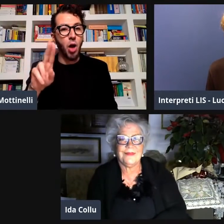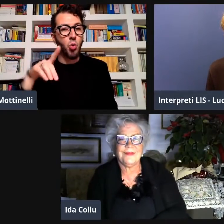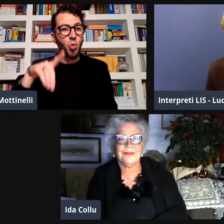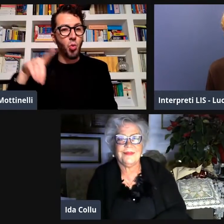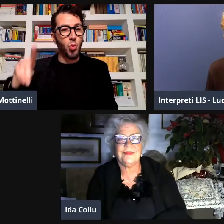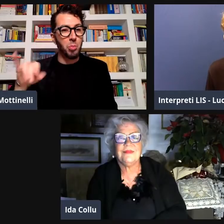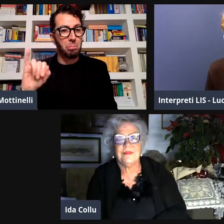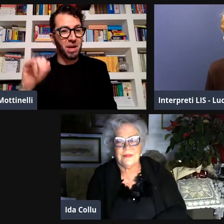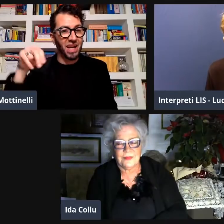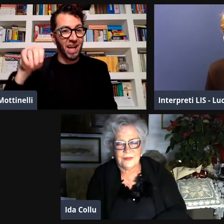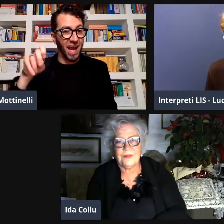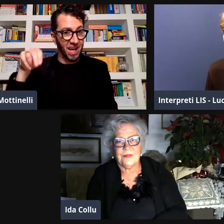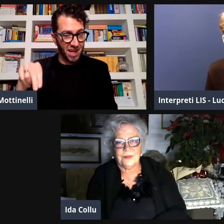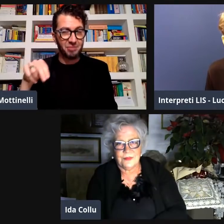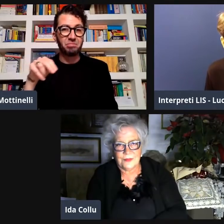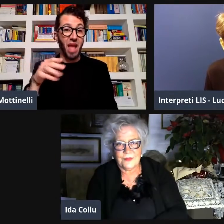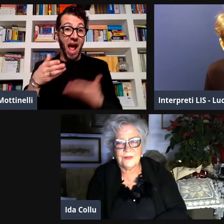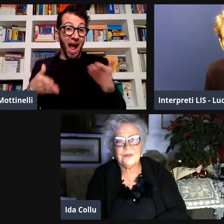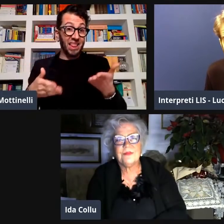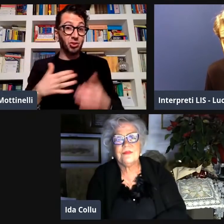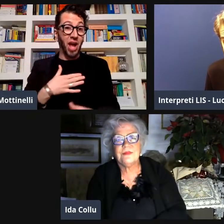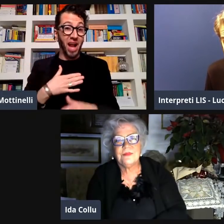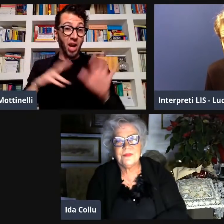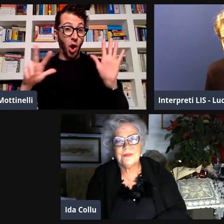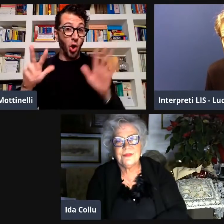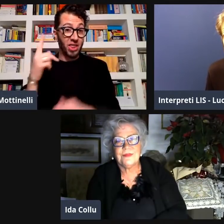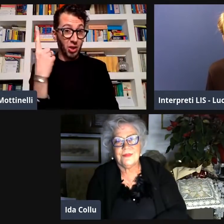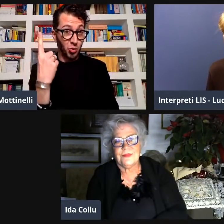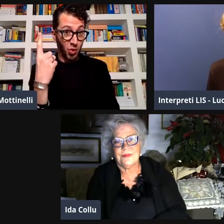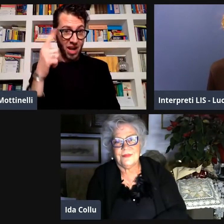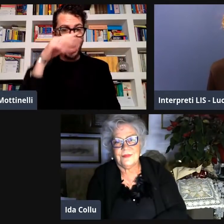Lisa Kaupinen